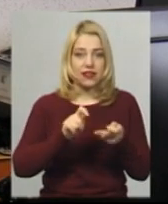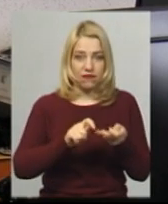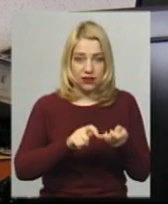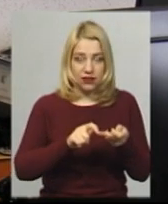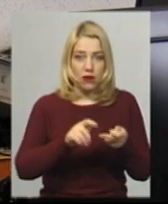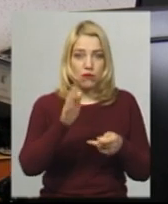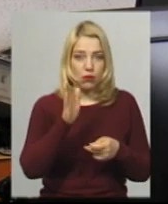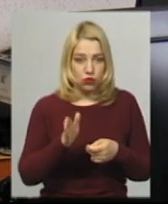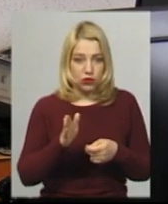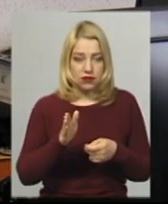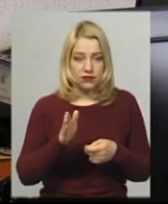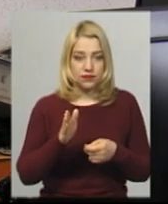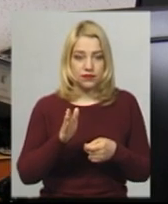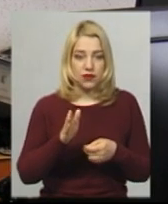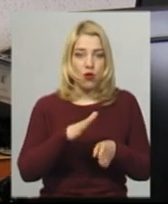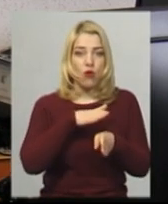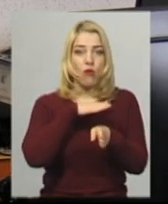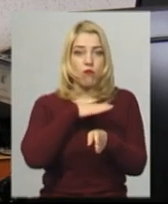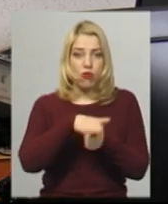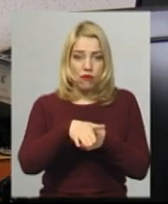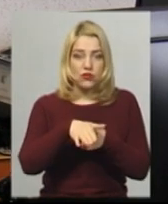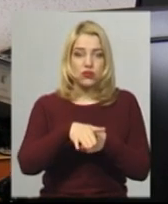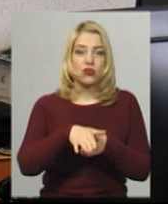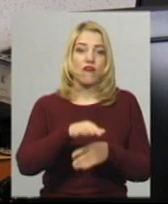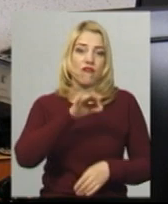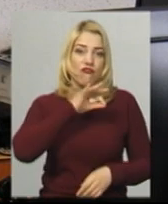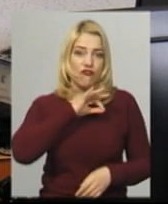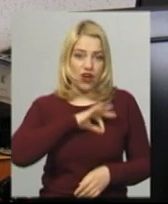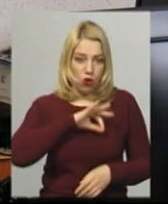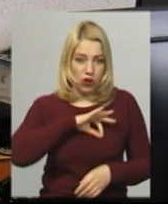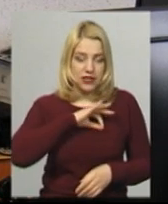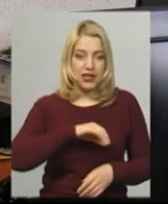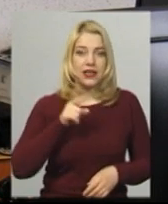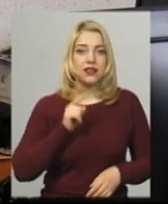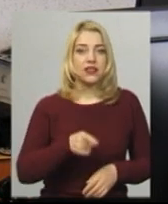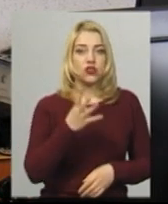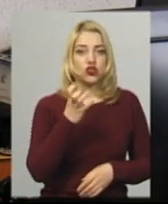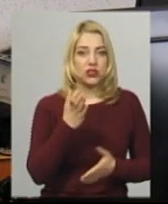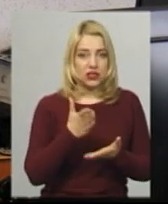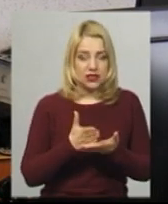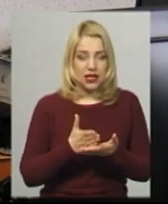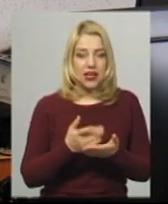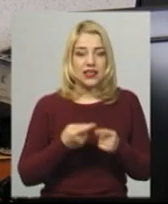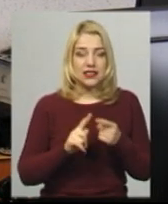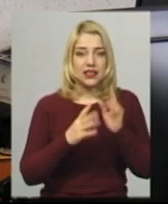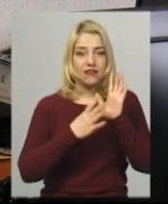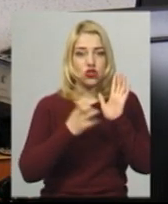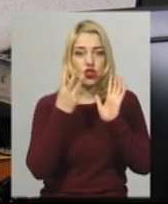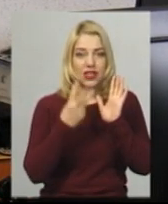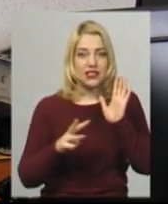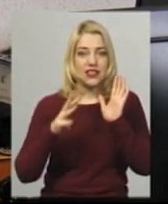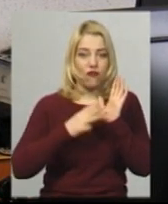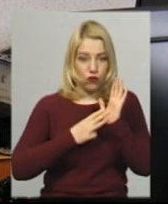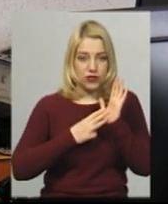повністю використана. У нас їх 1400. З цих 938,